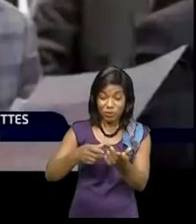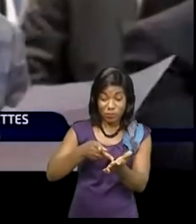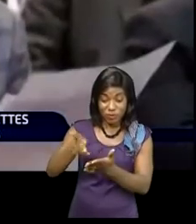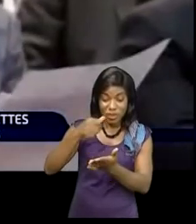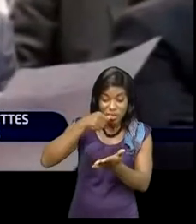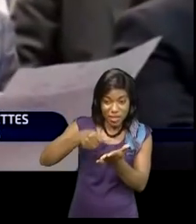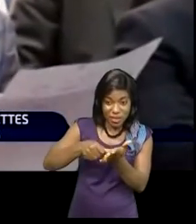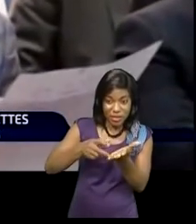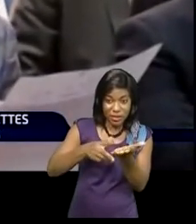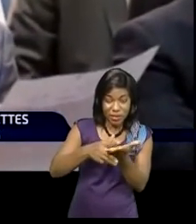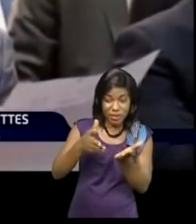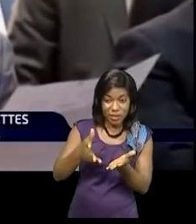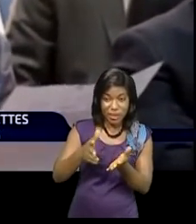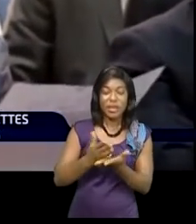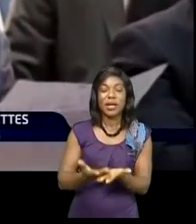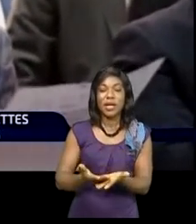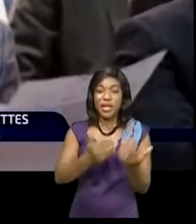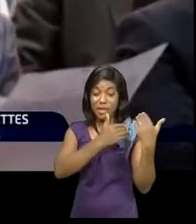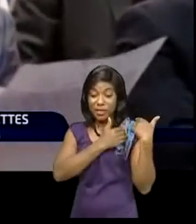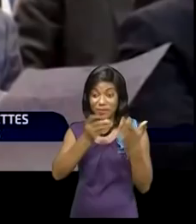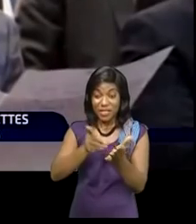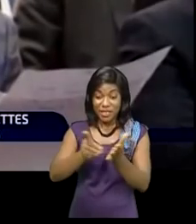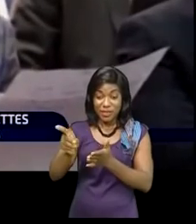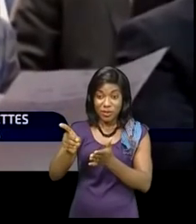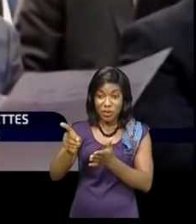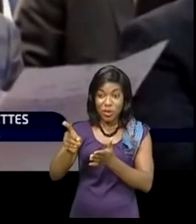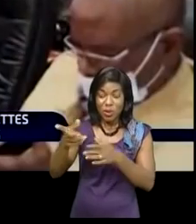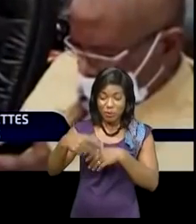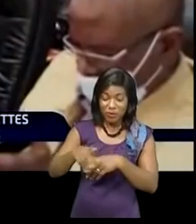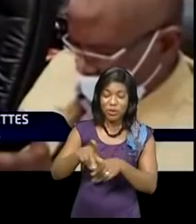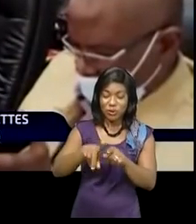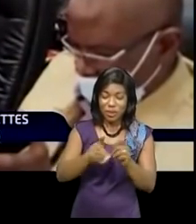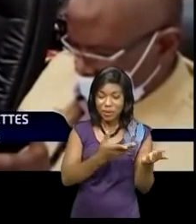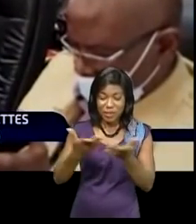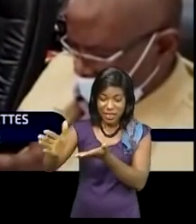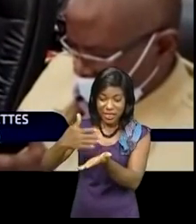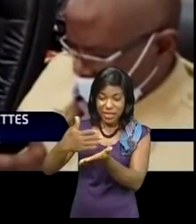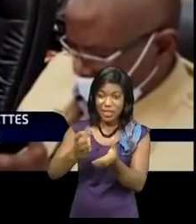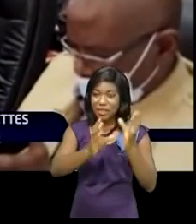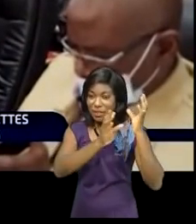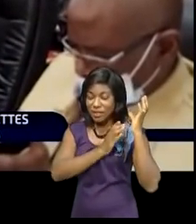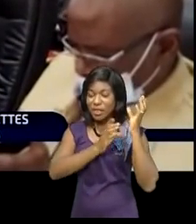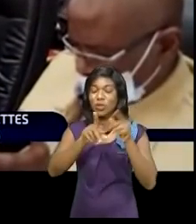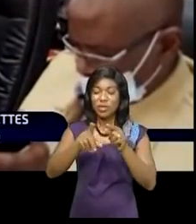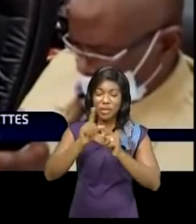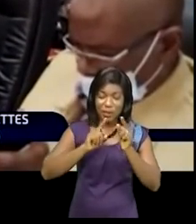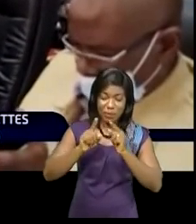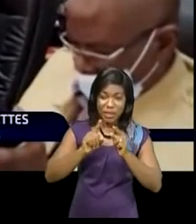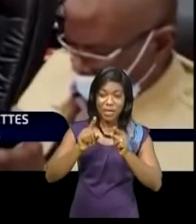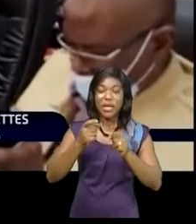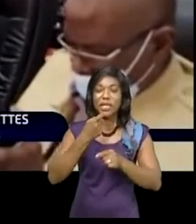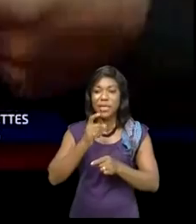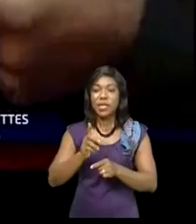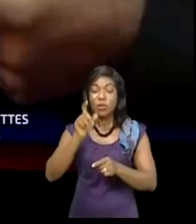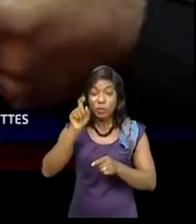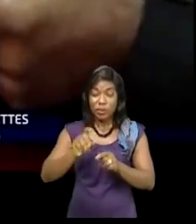côté, les chefs des divisions provinciales qui avaient apporté un cahier de charges relevant quelques questions d'ordres administratifs se disent être